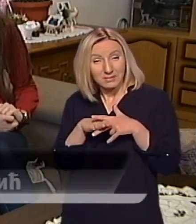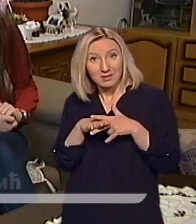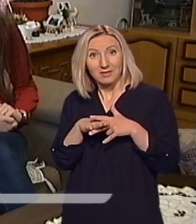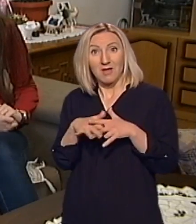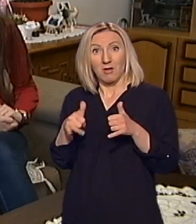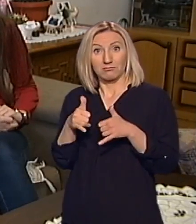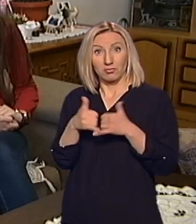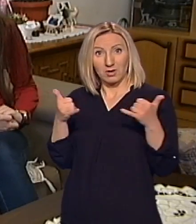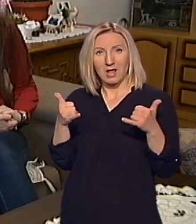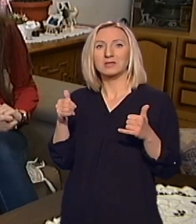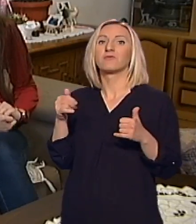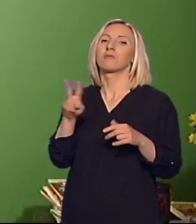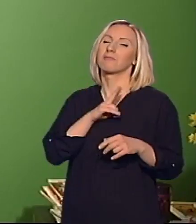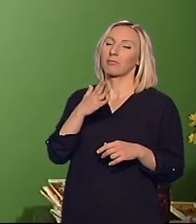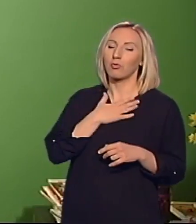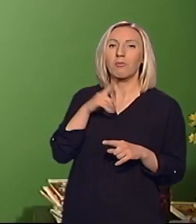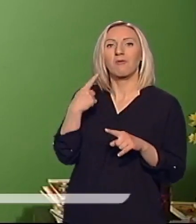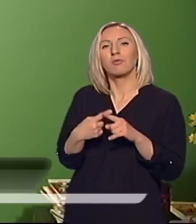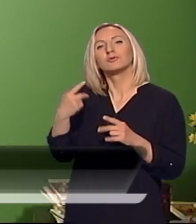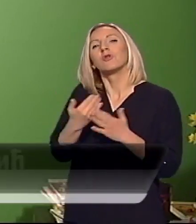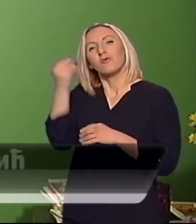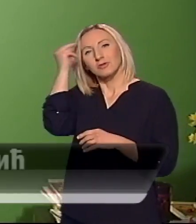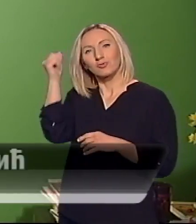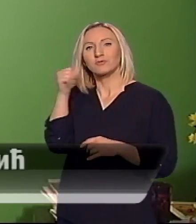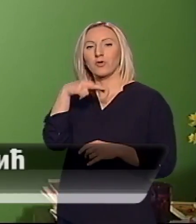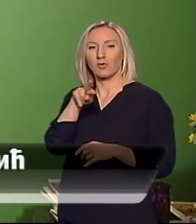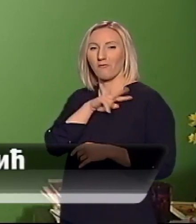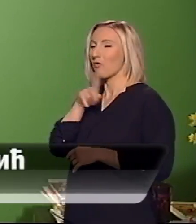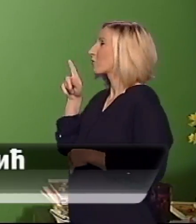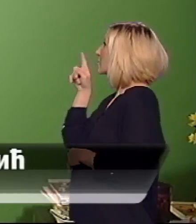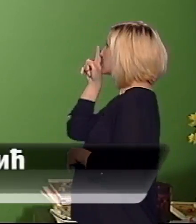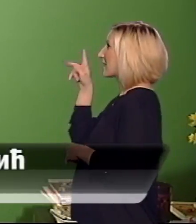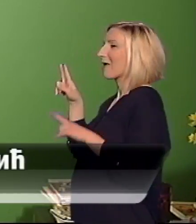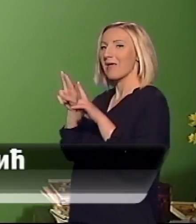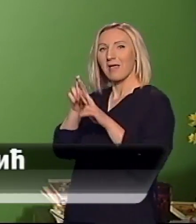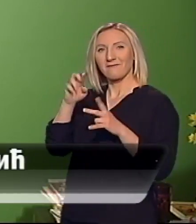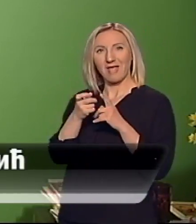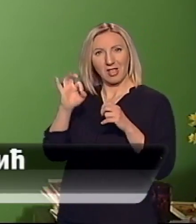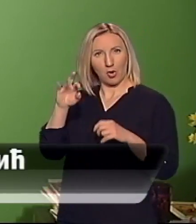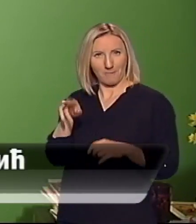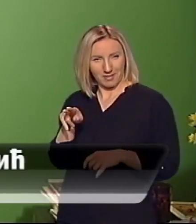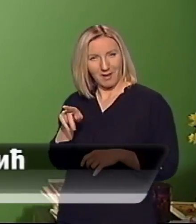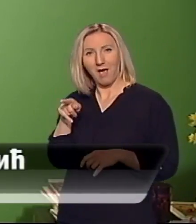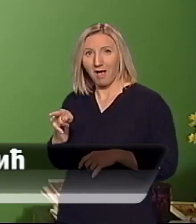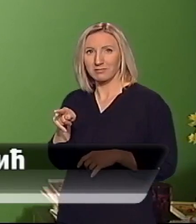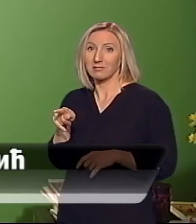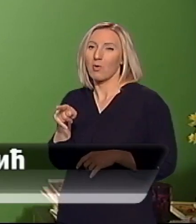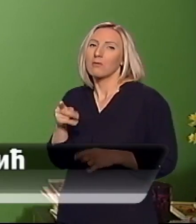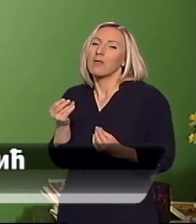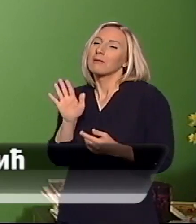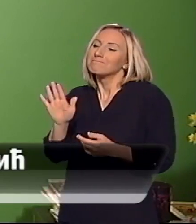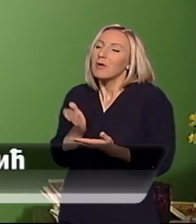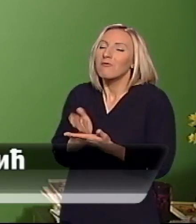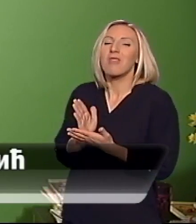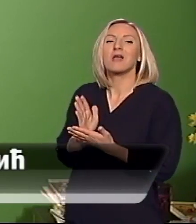novo iskustvo i odgovornost. Mislim da je veljko neko ko na svoj način može da bude uvek tu za mene.